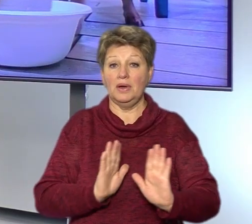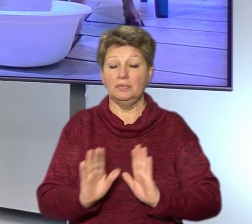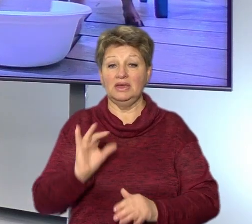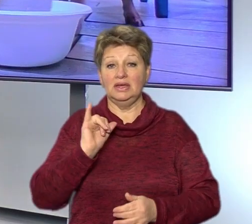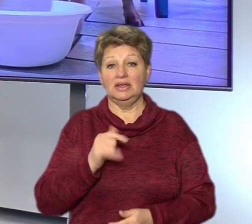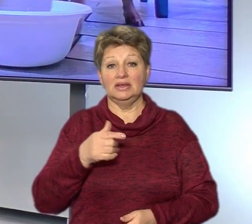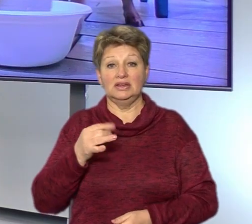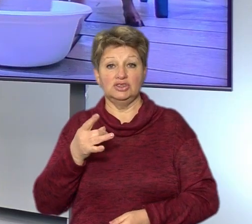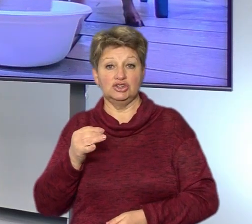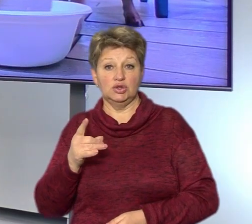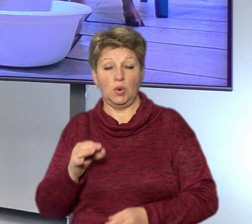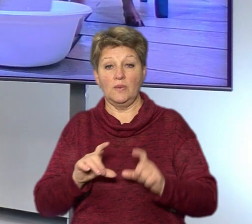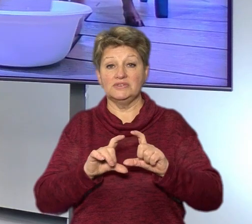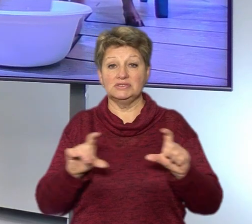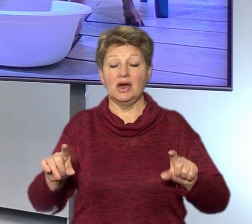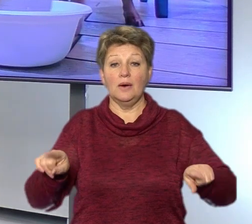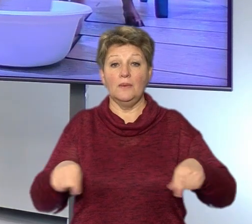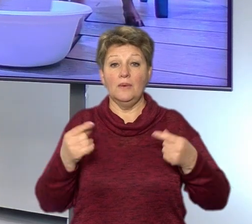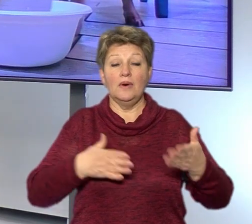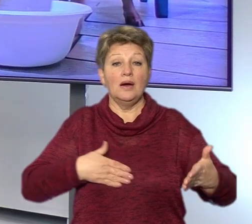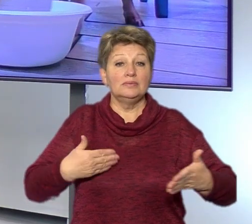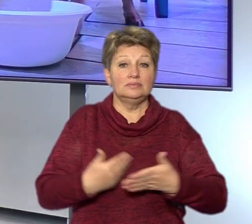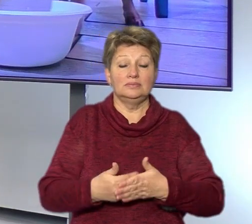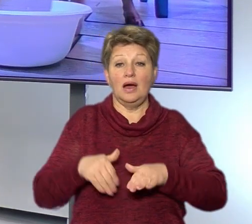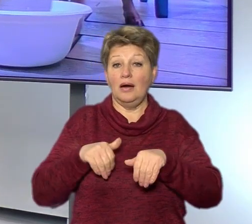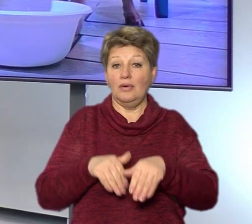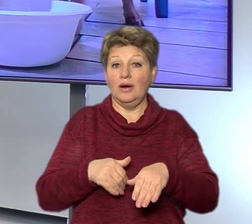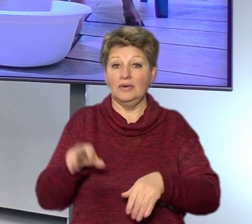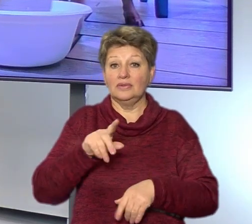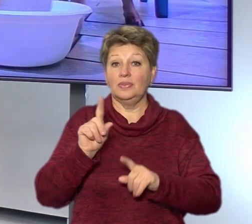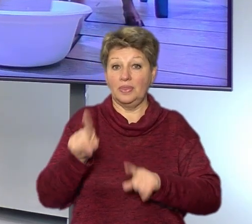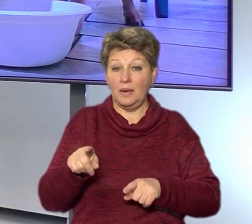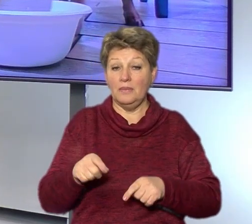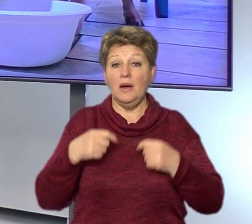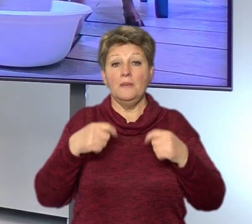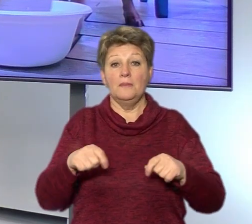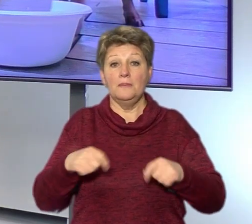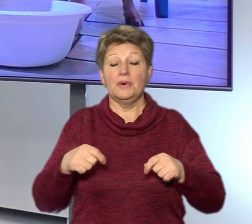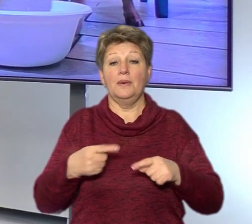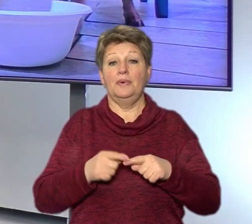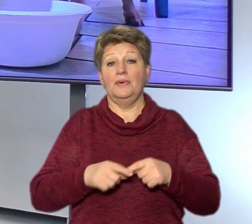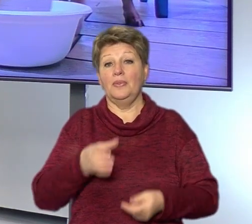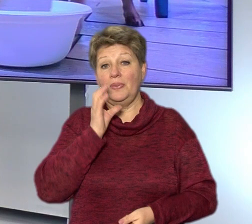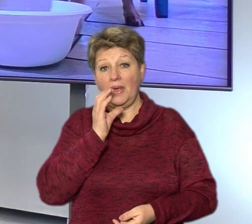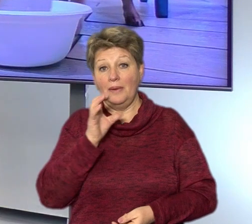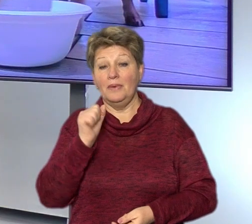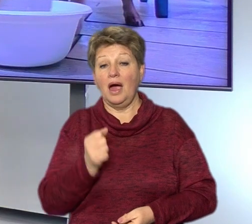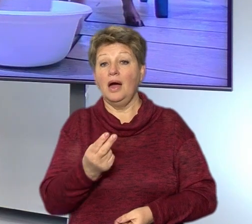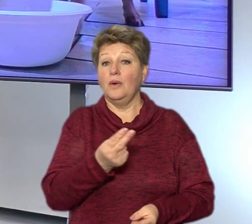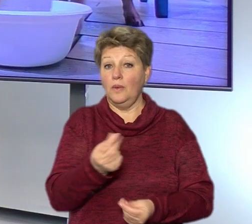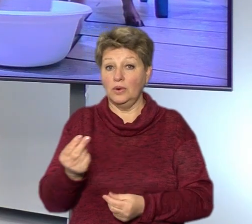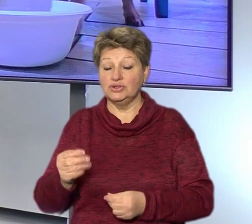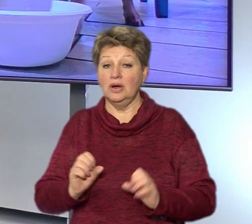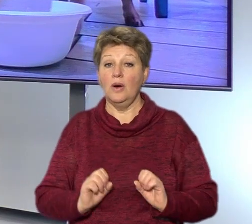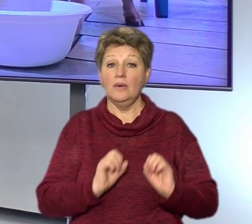Грищенко. У закладі організували доброчинну акцію. Там для тваринок продають напій папучіно, а виручені кошти віддають